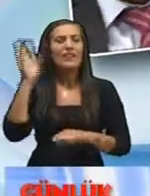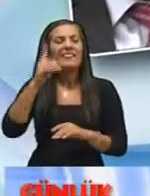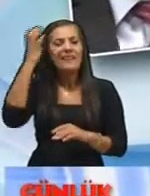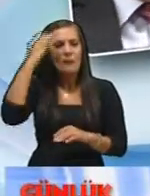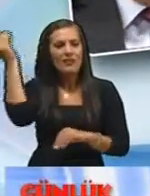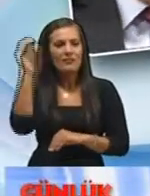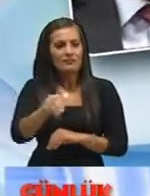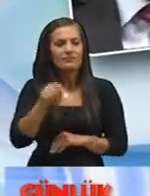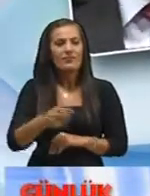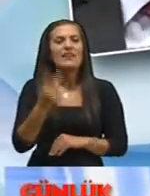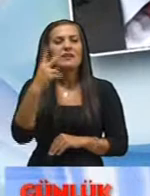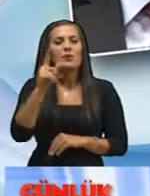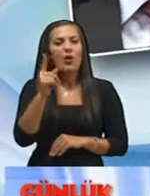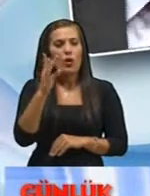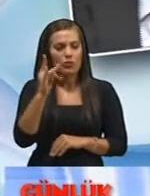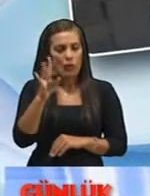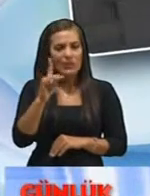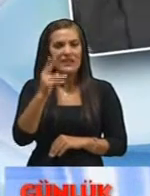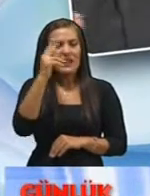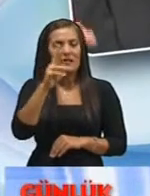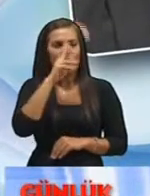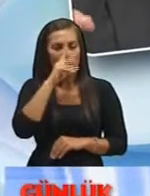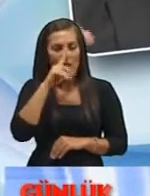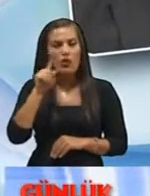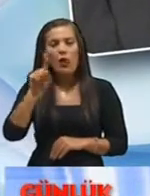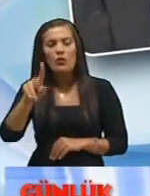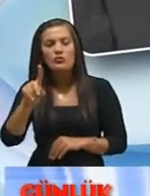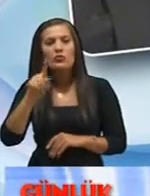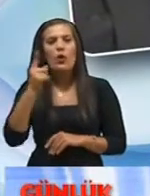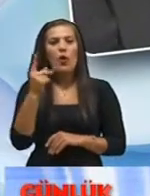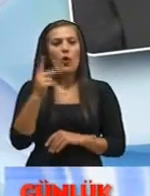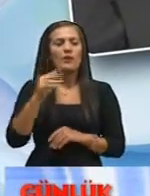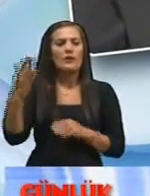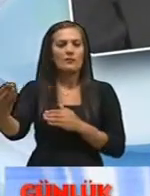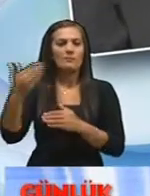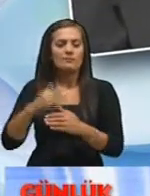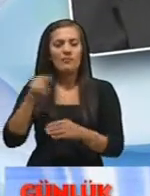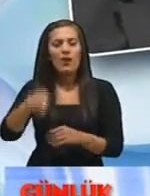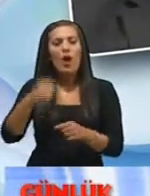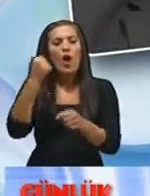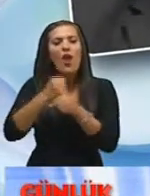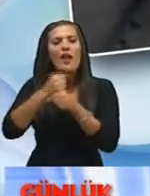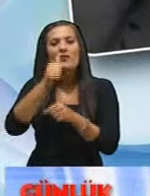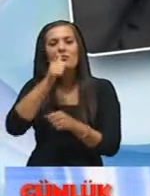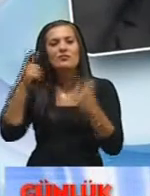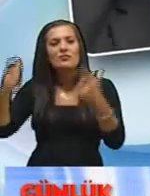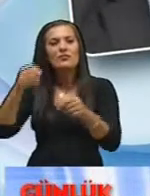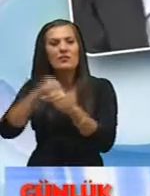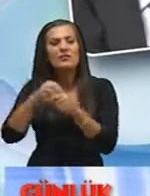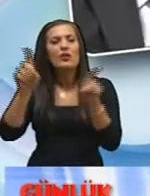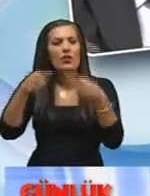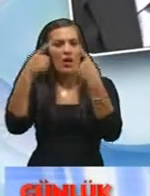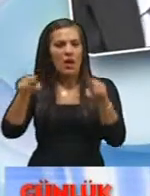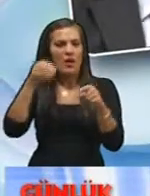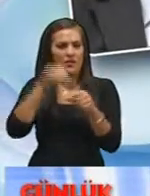Yapan Aslında birçok şey var 7 Mart 13 12 12-59'a çektiler Ne zaman Geçitgöy Kıbrıs ayağındaki göletin Töreninde de